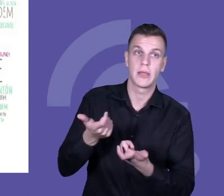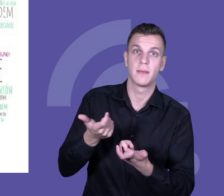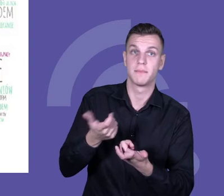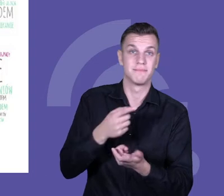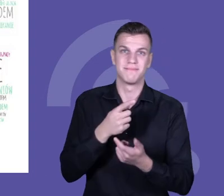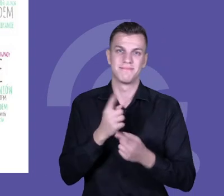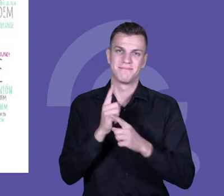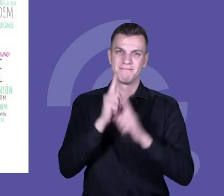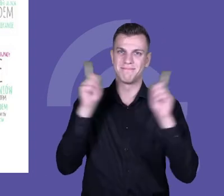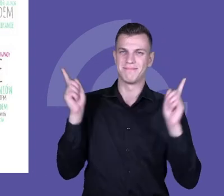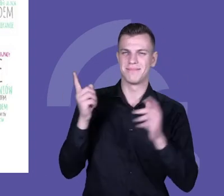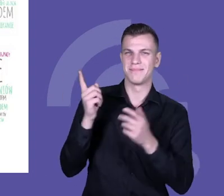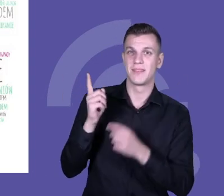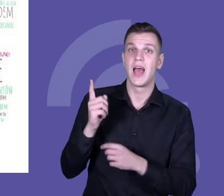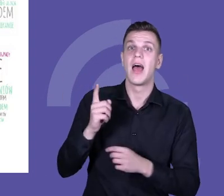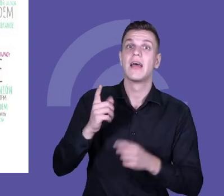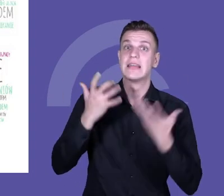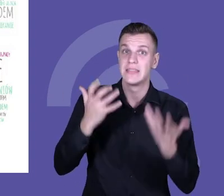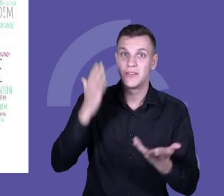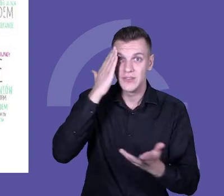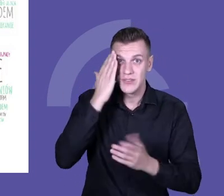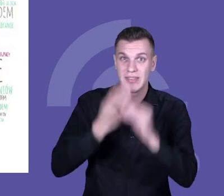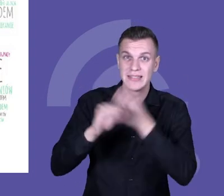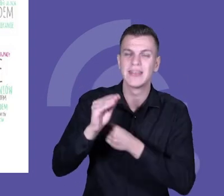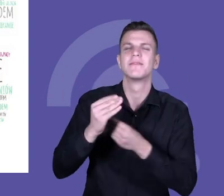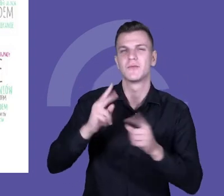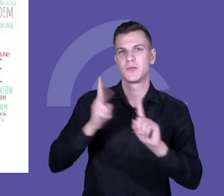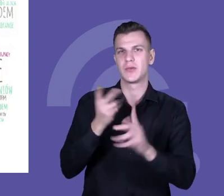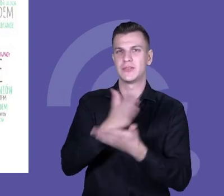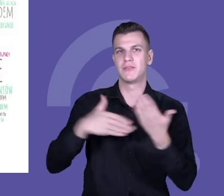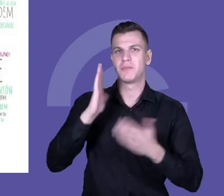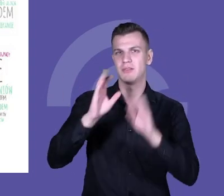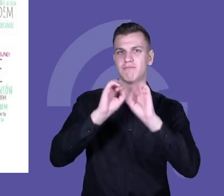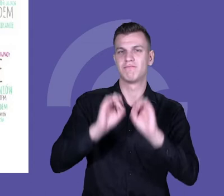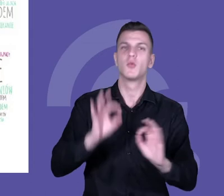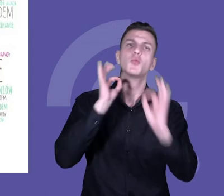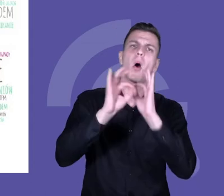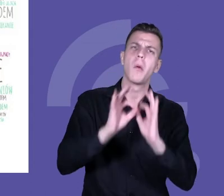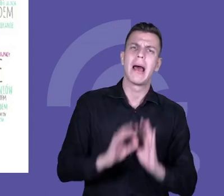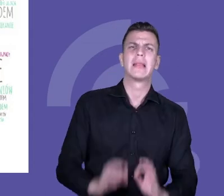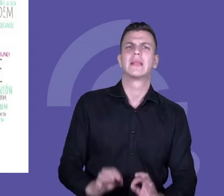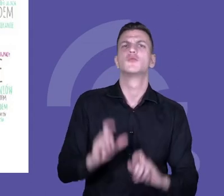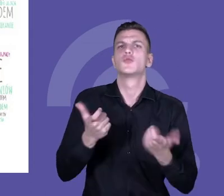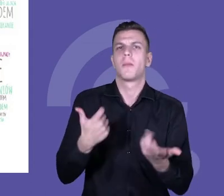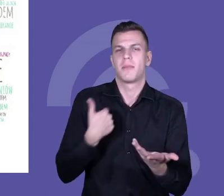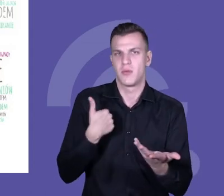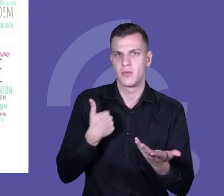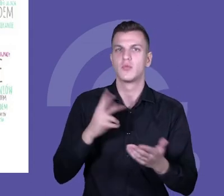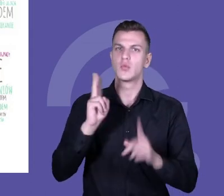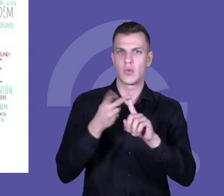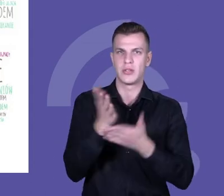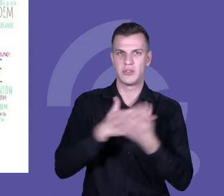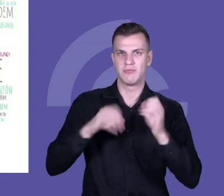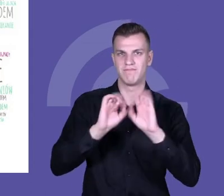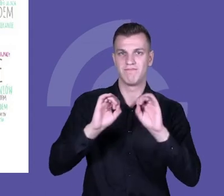będziecie mogli Państwo usłyszeć w drugiej sesji. Tam te narzędzia będą dużo bardziej szczegółowo opisane,